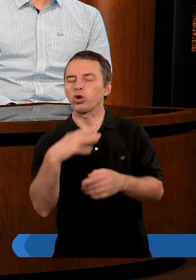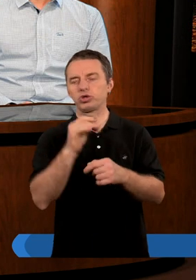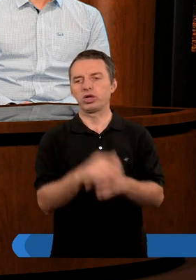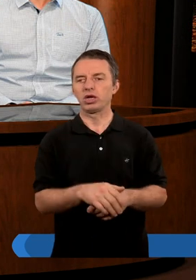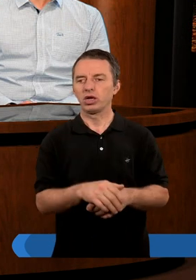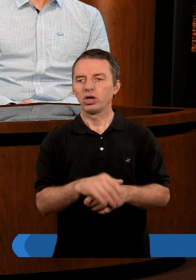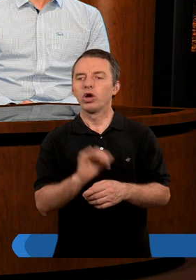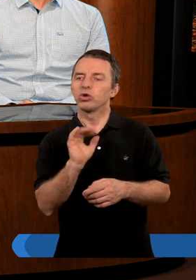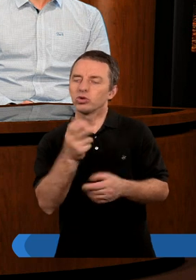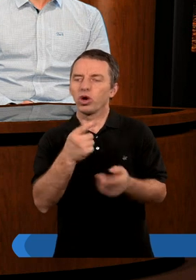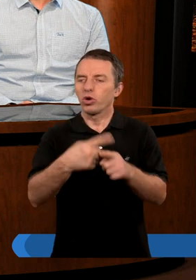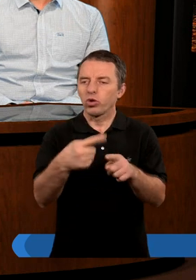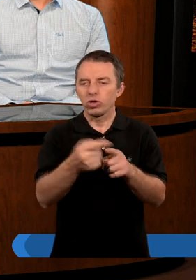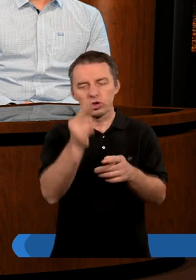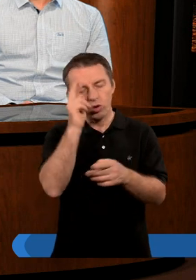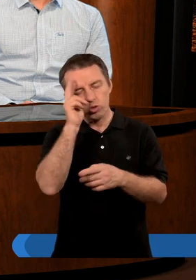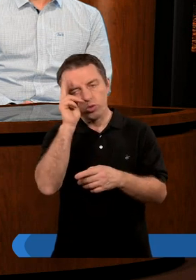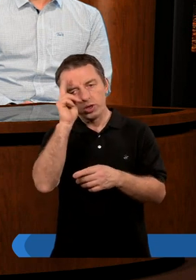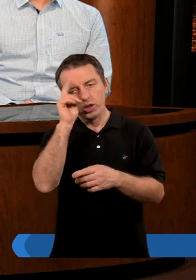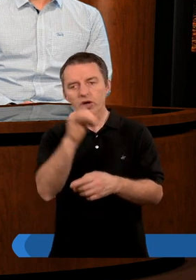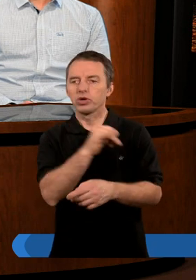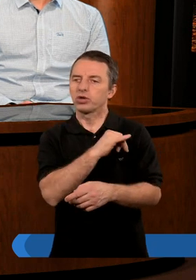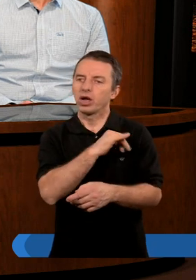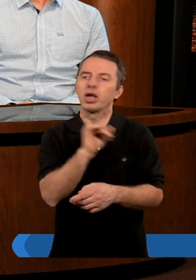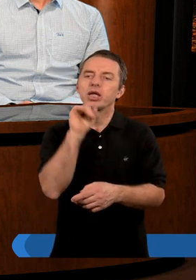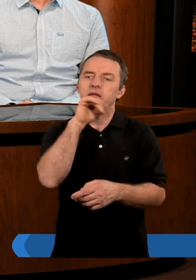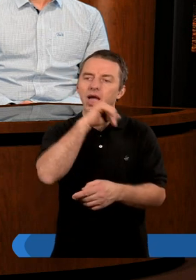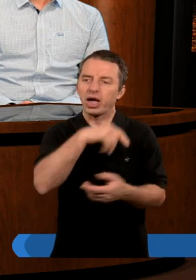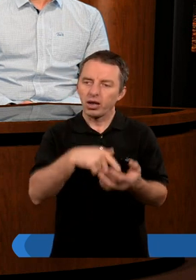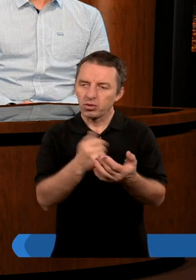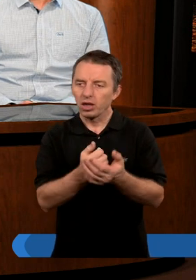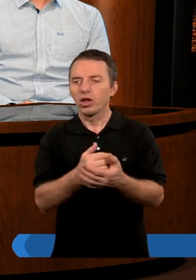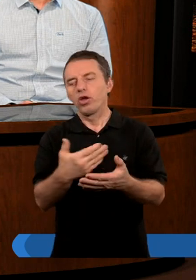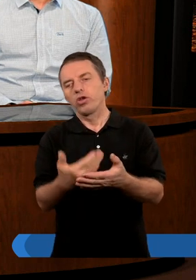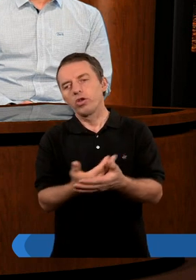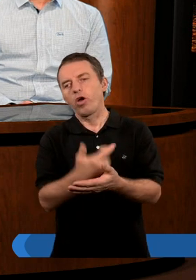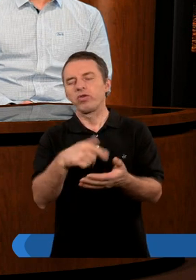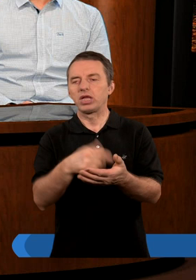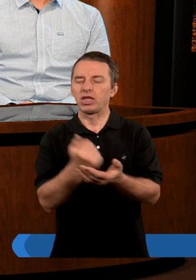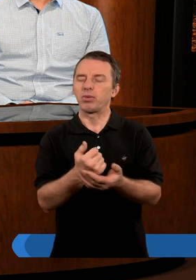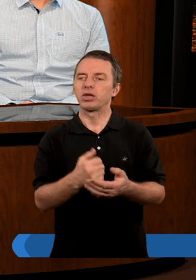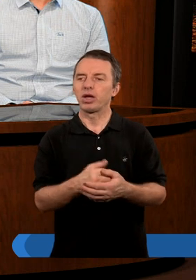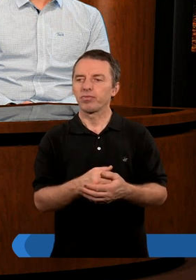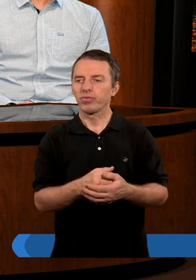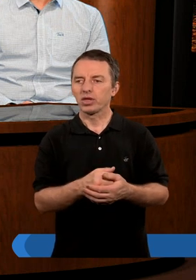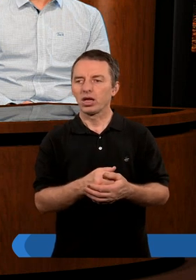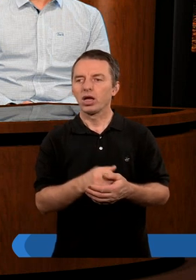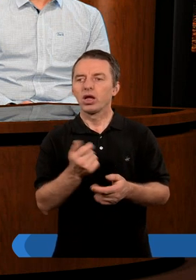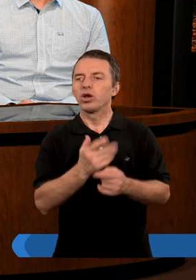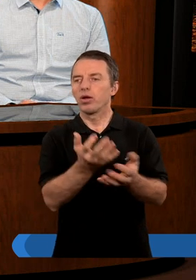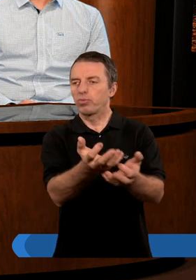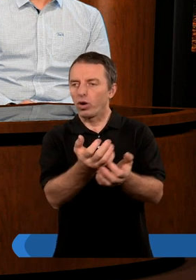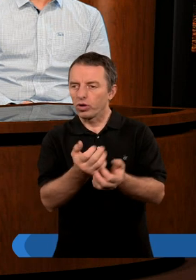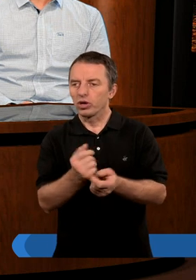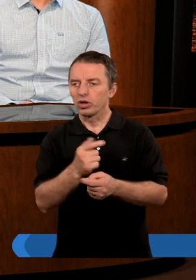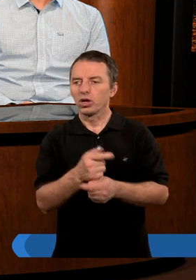A właśnie, a jest jakaś różnica w zrozumieniu grzechu w Starym Testamencie i w Nowym? Czy mogłabym jeszcze